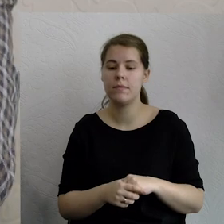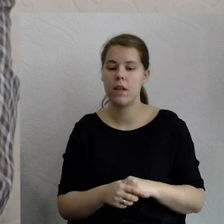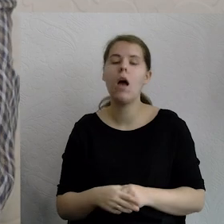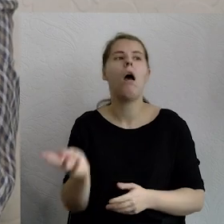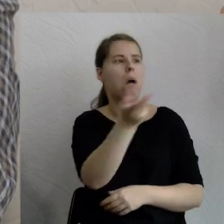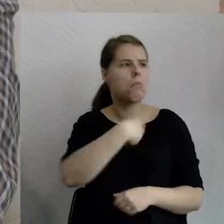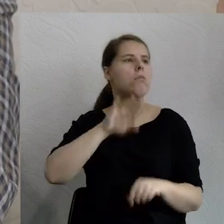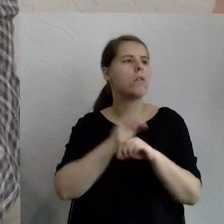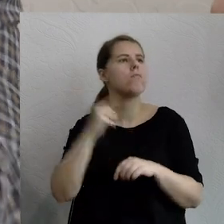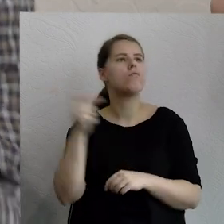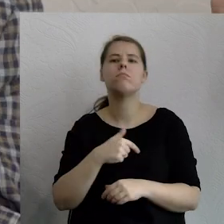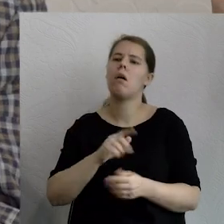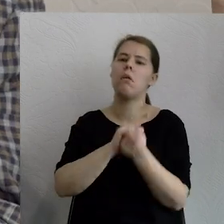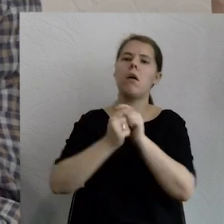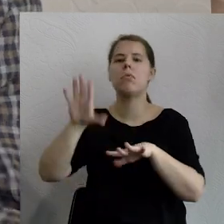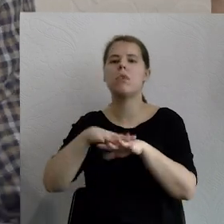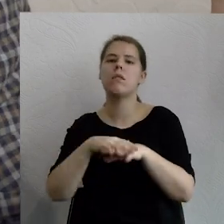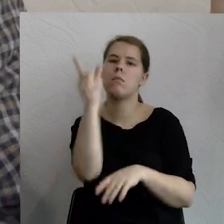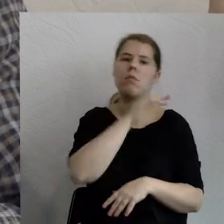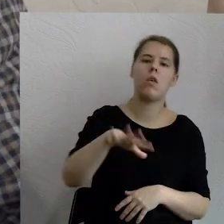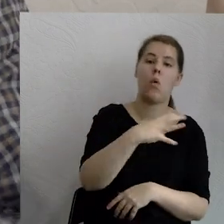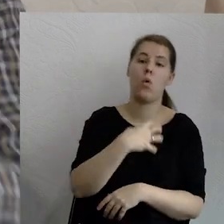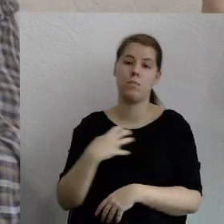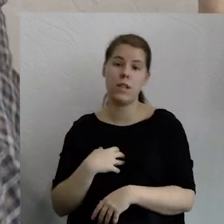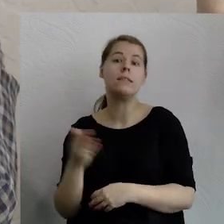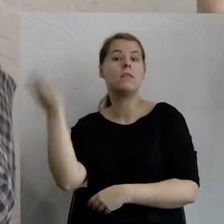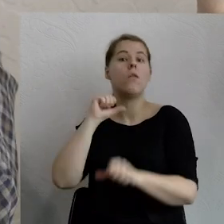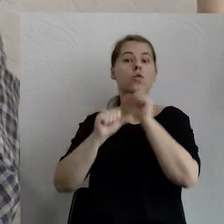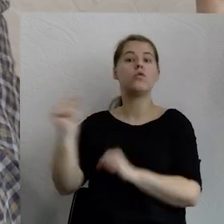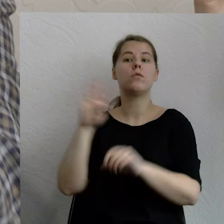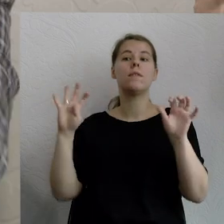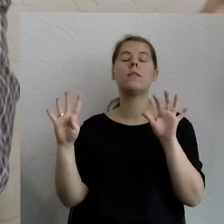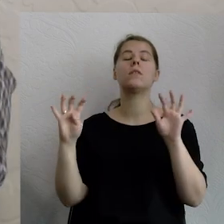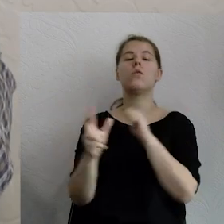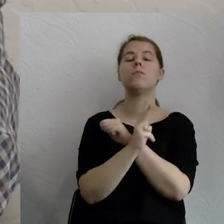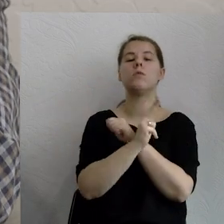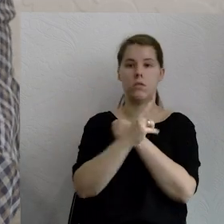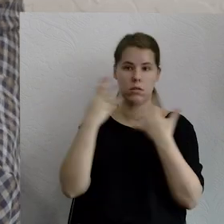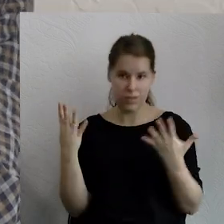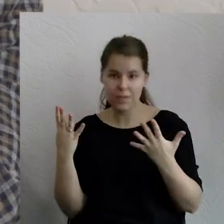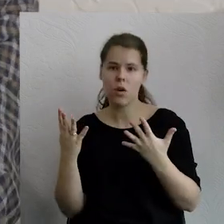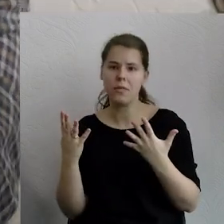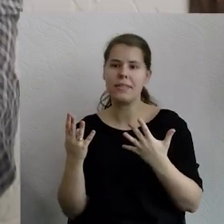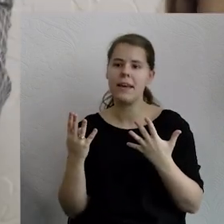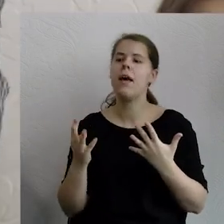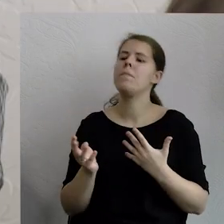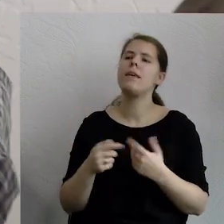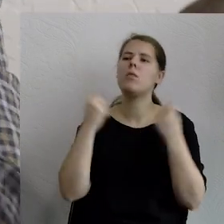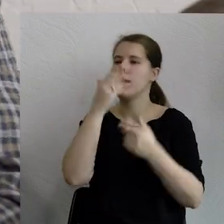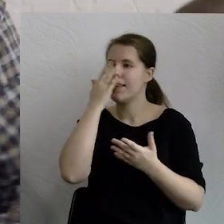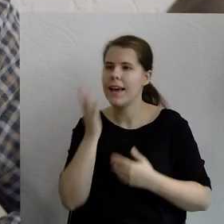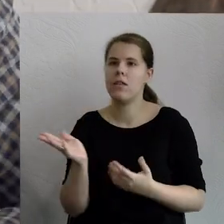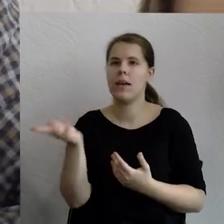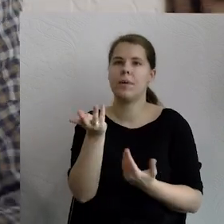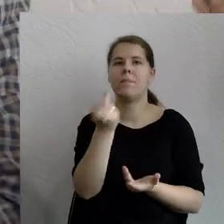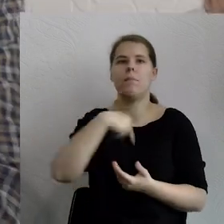system społeczno-gospodarczy, to nie jest 89, bo wtedy wydawało nam się przynajmniej, że wiemy do jakiego systemu chcemy się przełączyć, ale był wzór